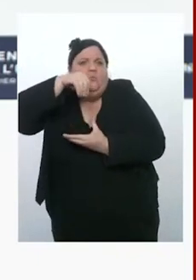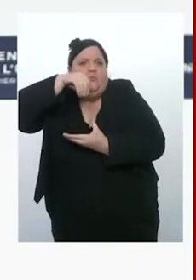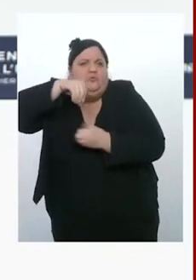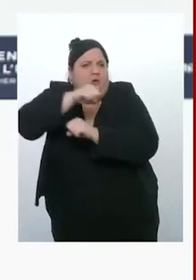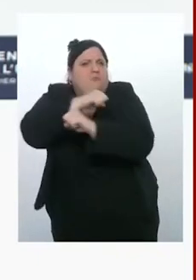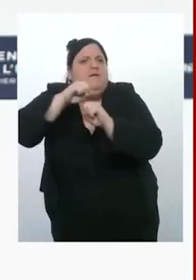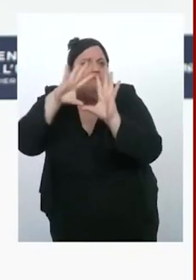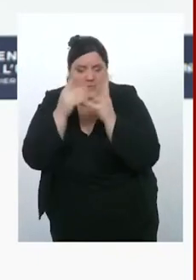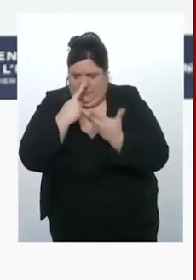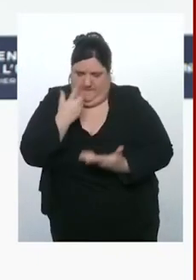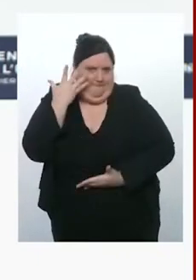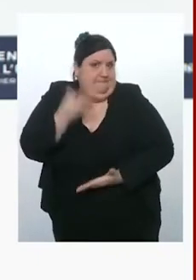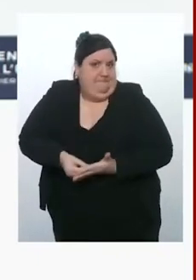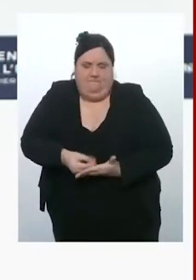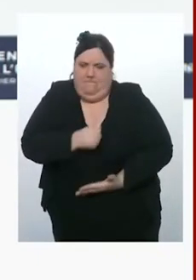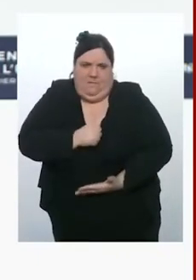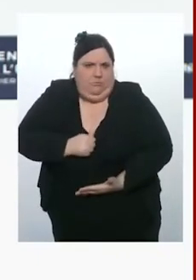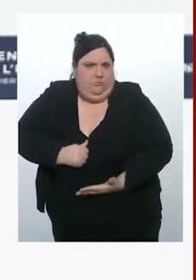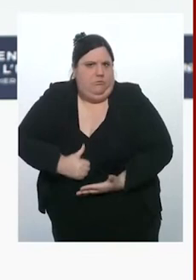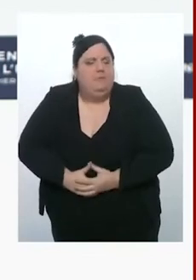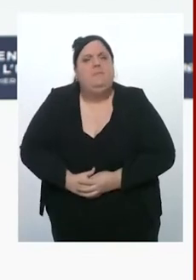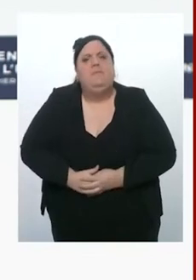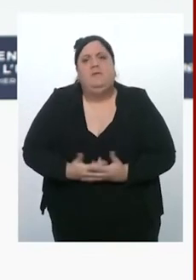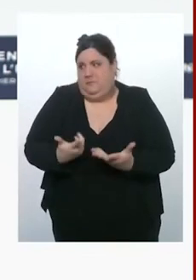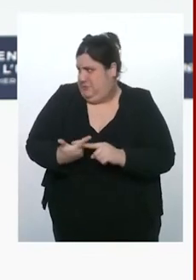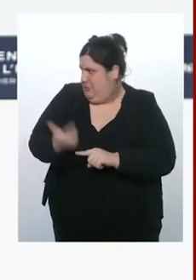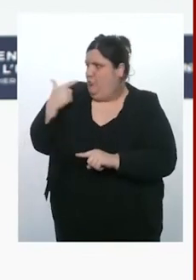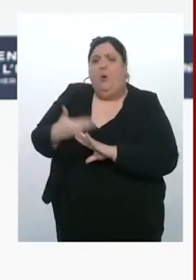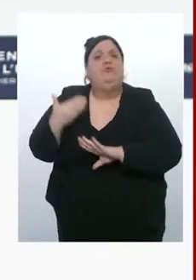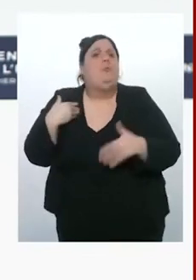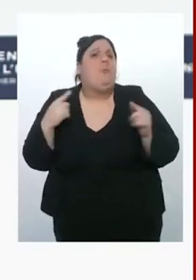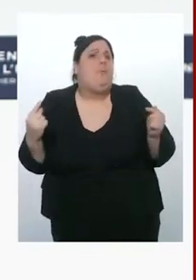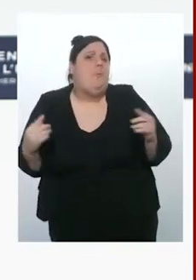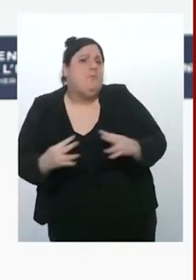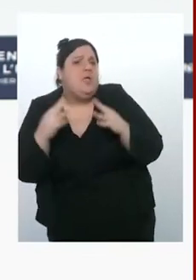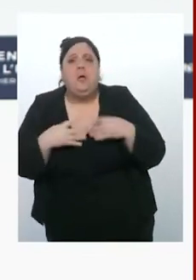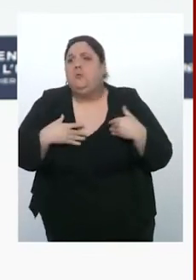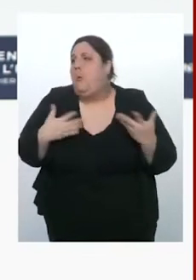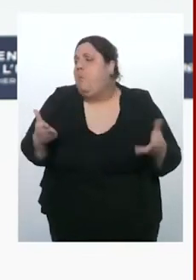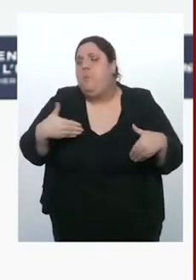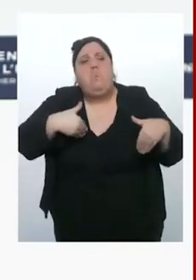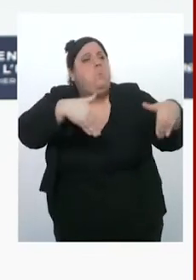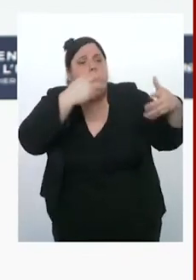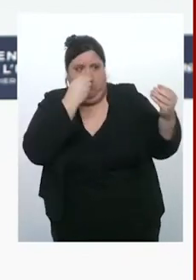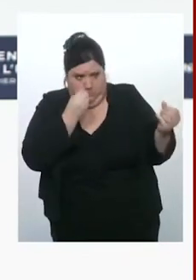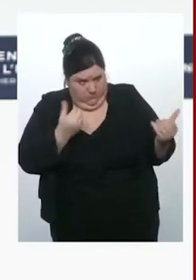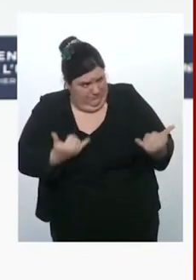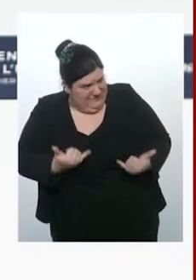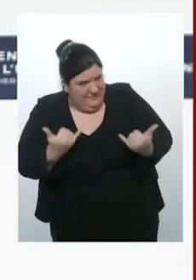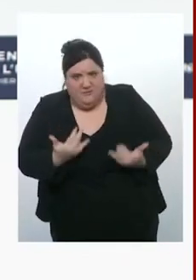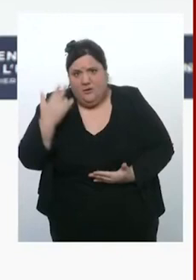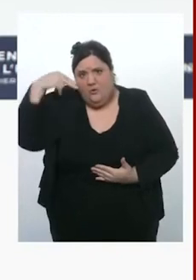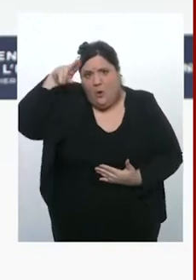fond, il y a 2 ans, nous vivions dans un monde où très peu de gens anticipaient le retour d'une guerre continentale avec une telle intensité sur le sol.